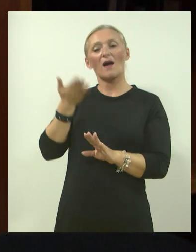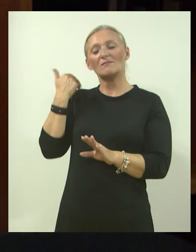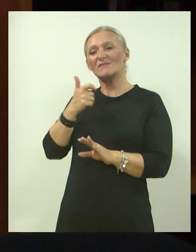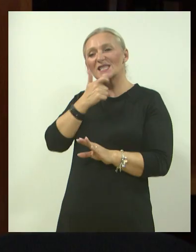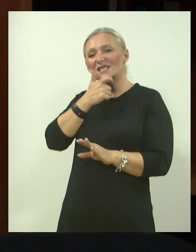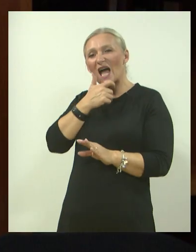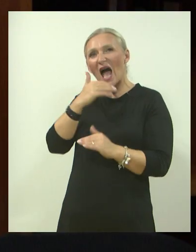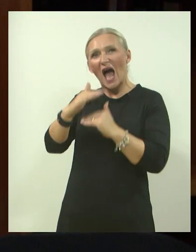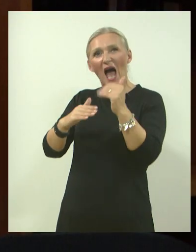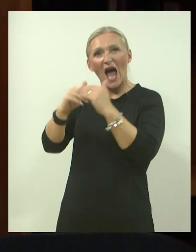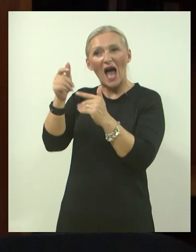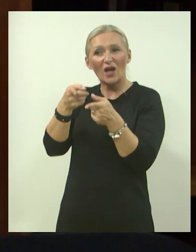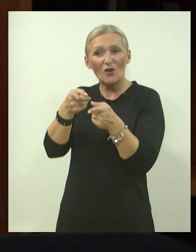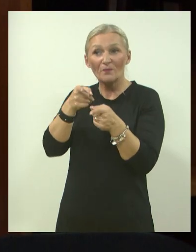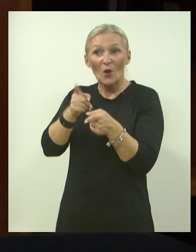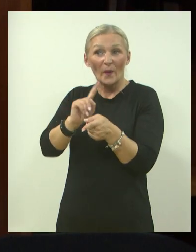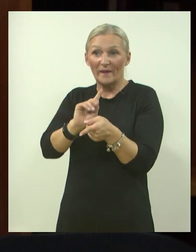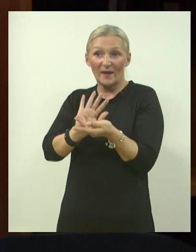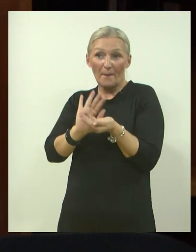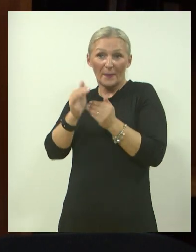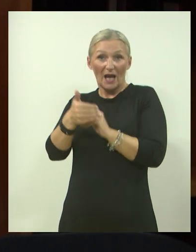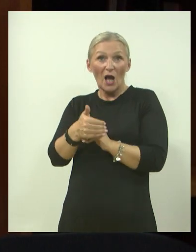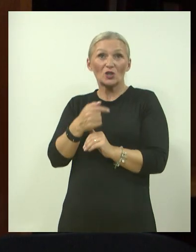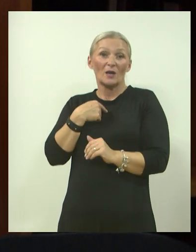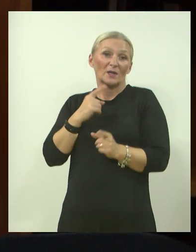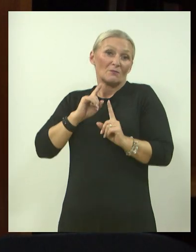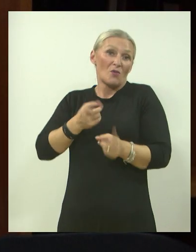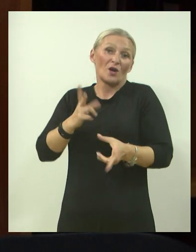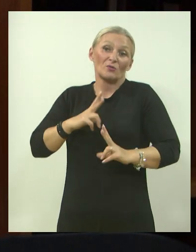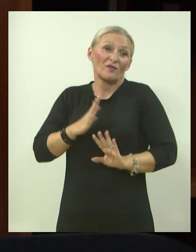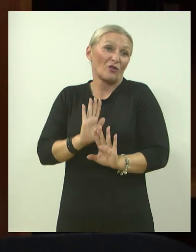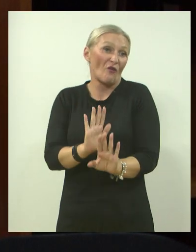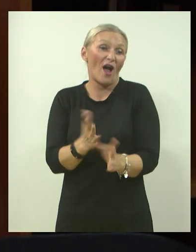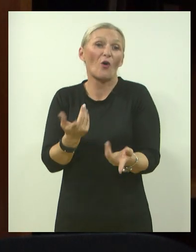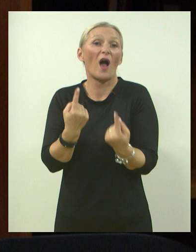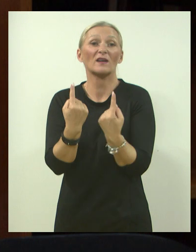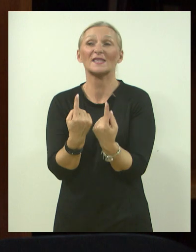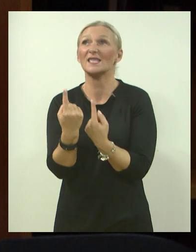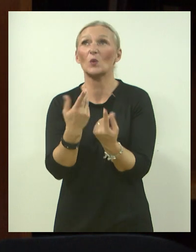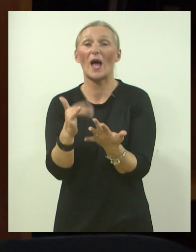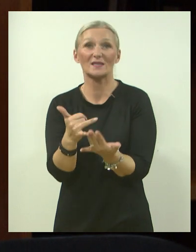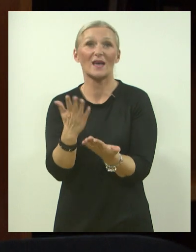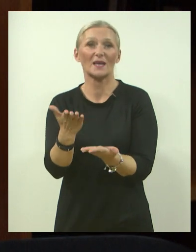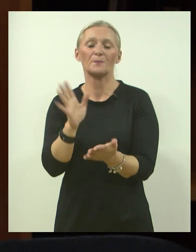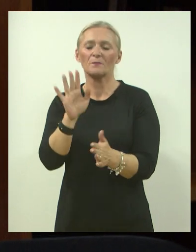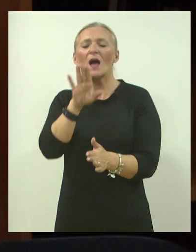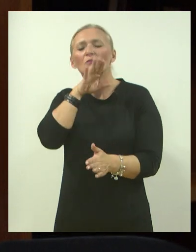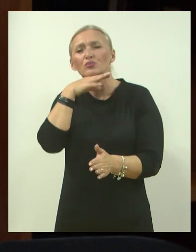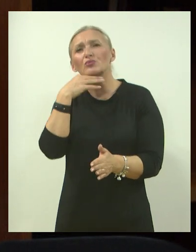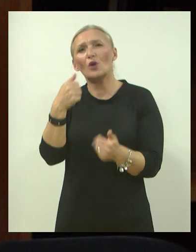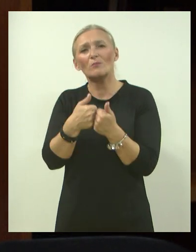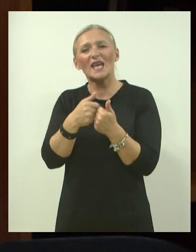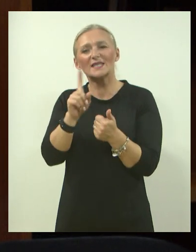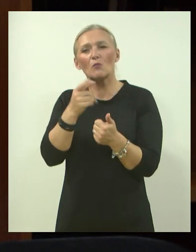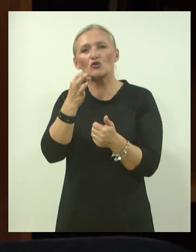što nije prilagođeno i mi naprosto moramo živjeti i funkcionirati u stanju kako je. Sigurno tu ima puno prostora za